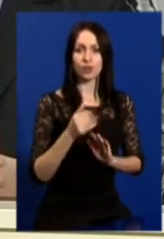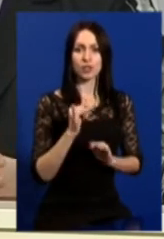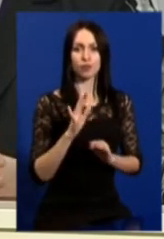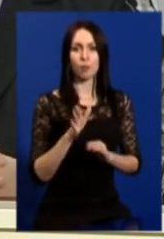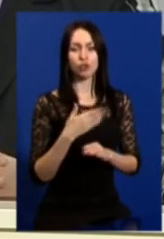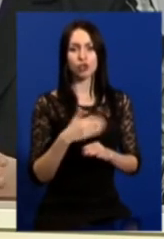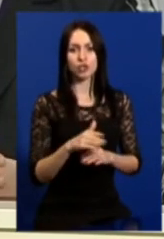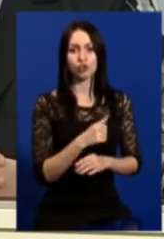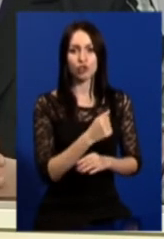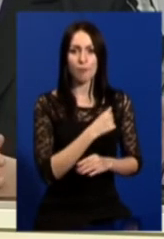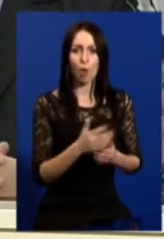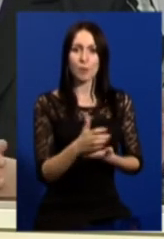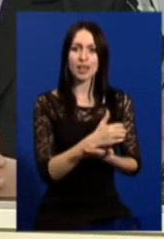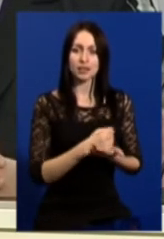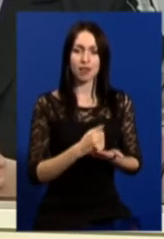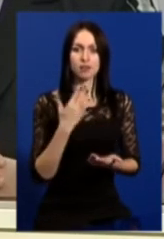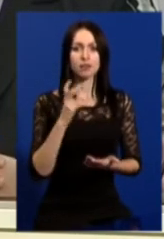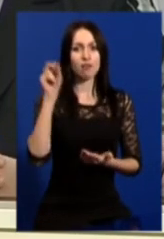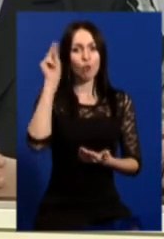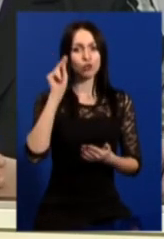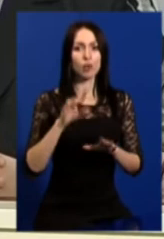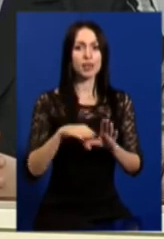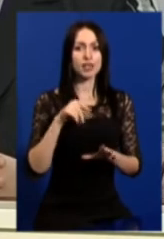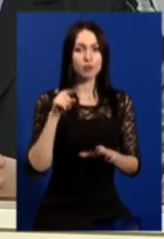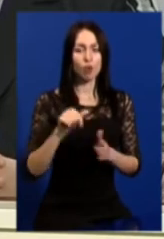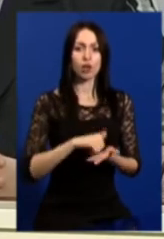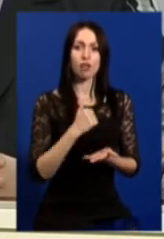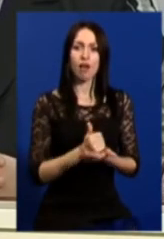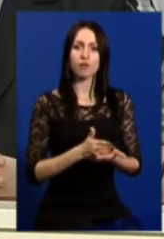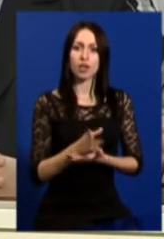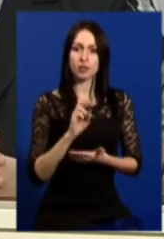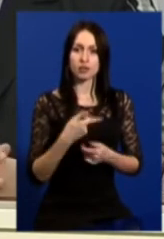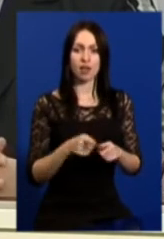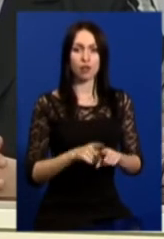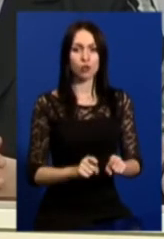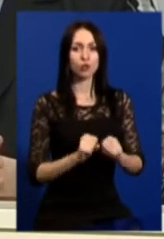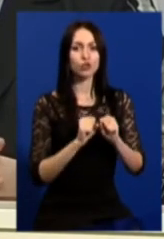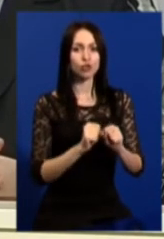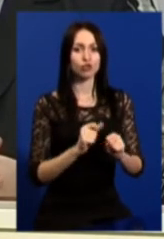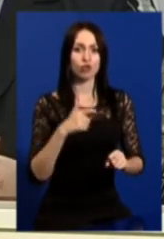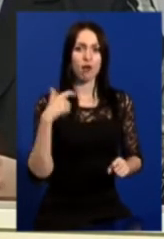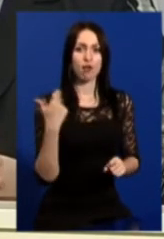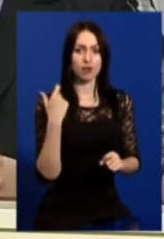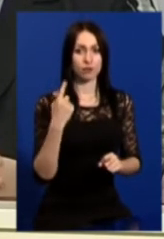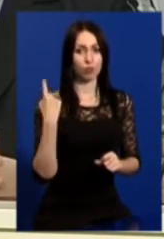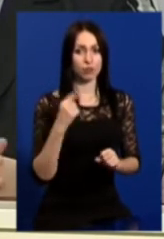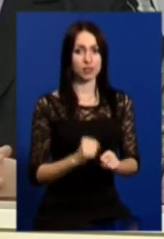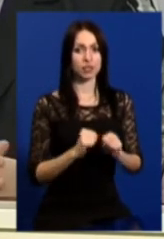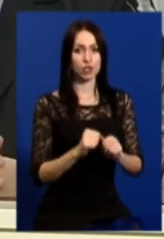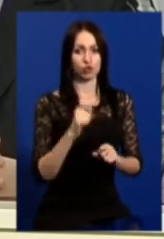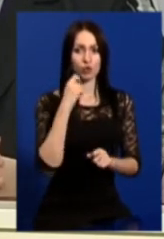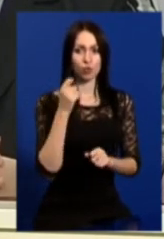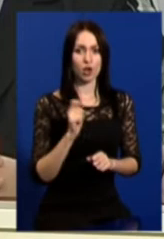мобілізації, або на навчальні збори. Головна мета – це захист Харківської області, захист